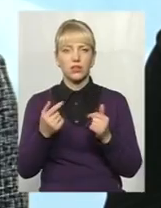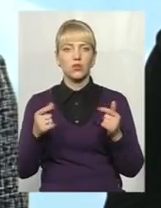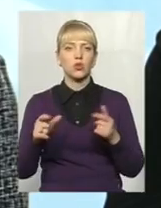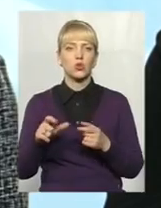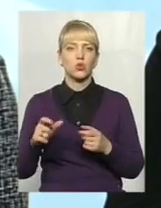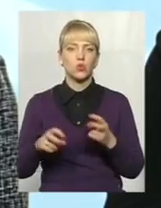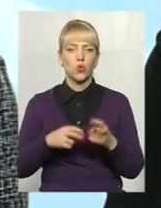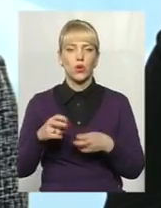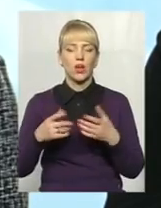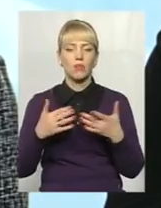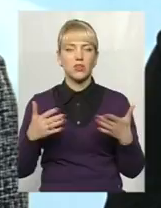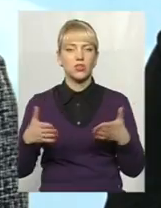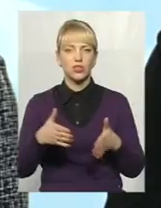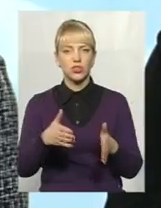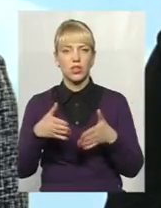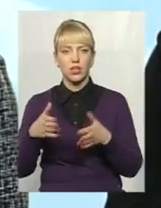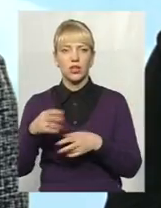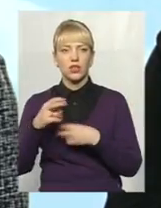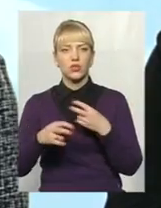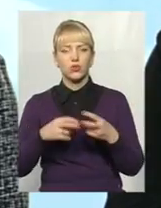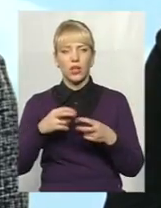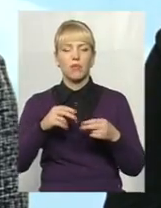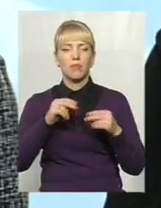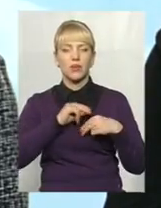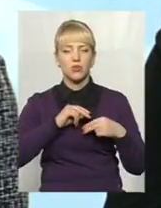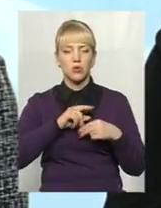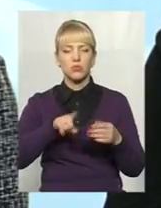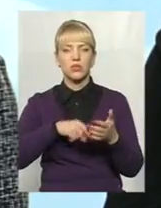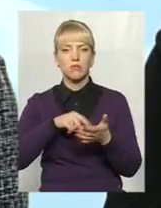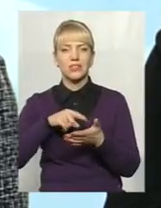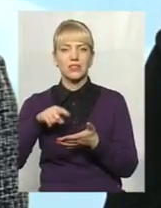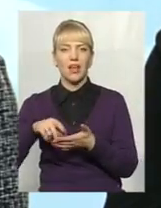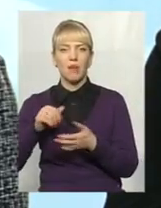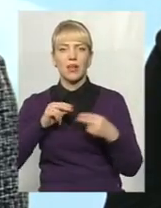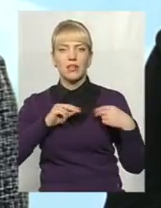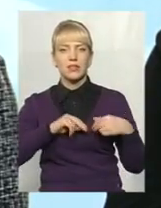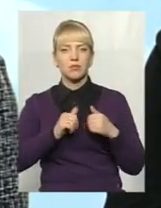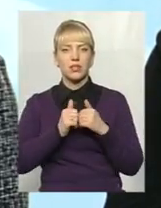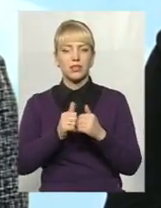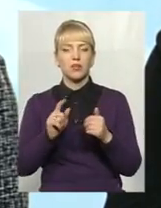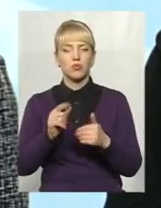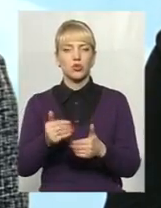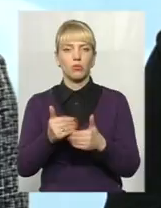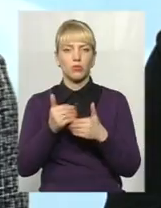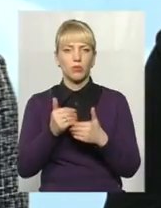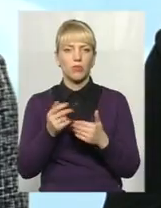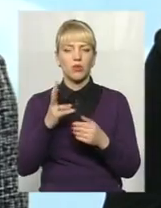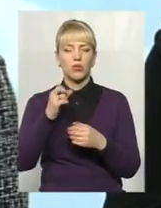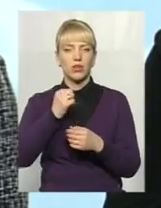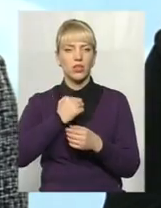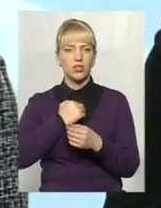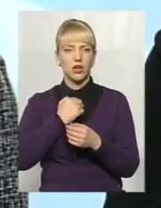себе популяризувати, працюємо з містами-партнерами для того, щоб якось допомагати. На жаль, поки що немаємо таких